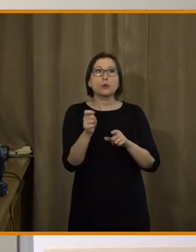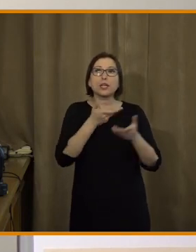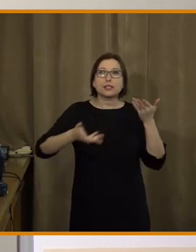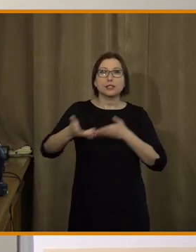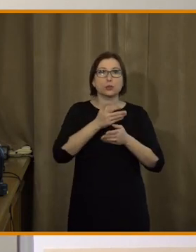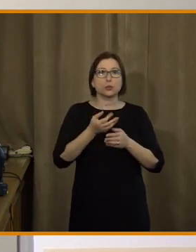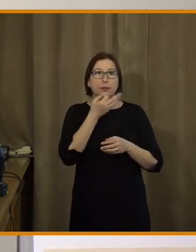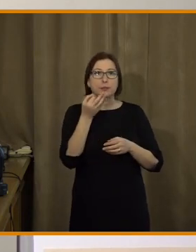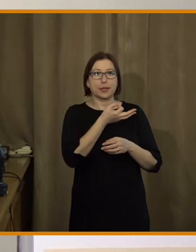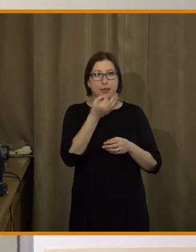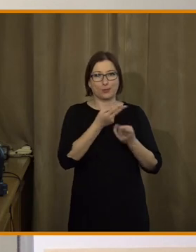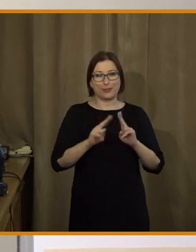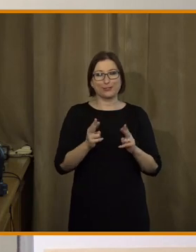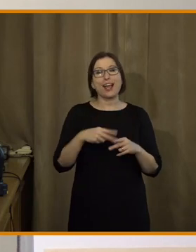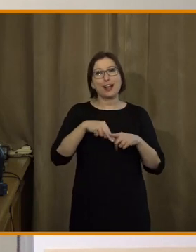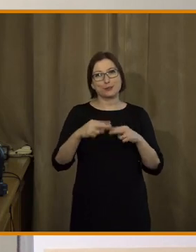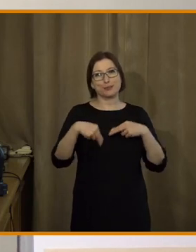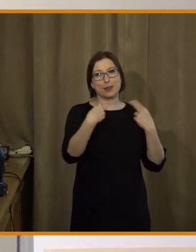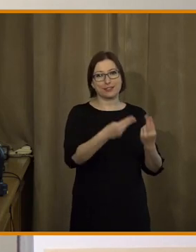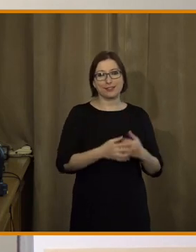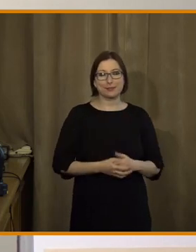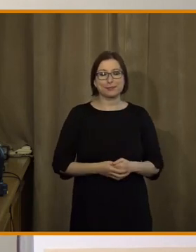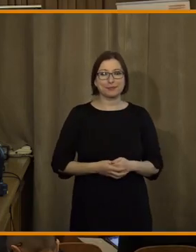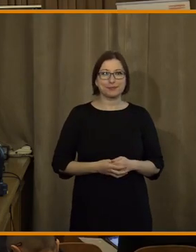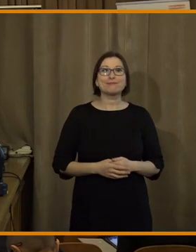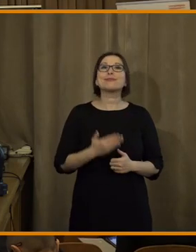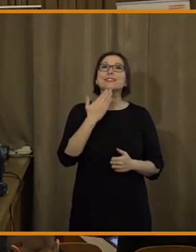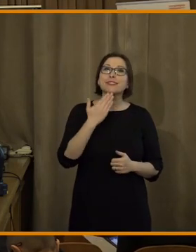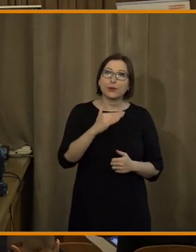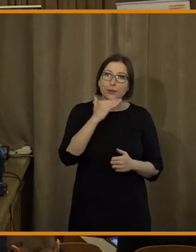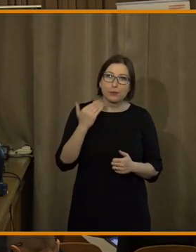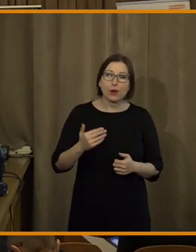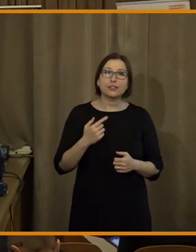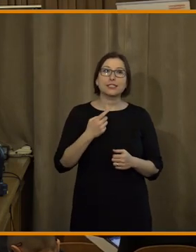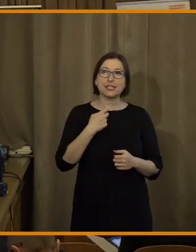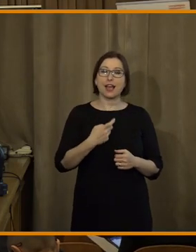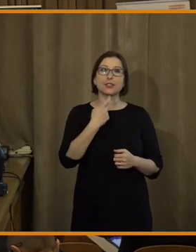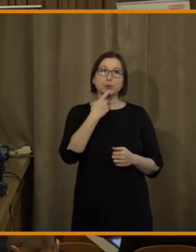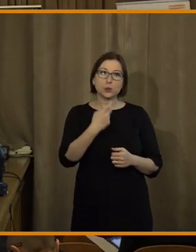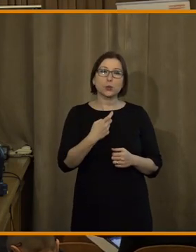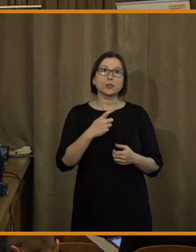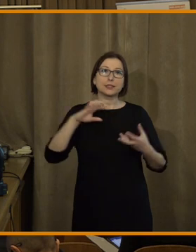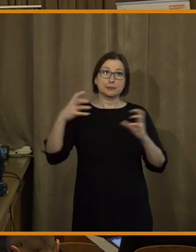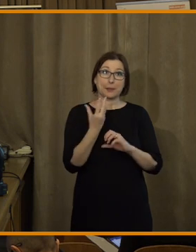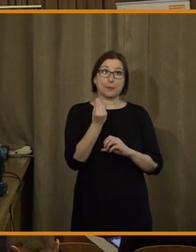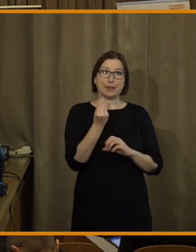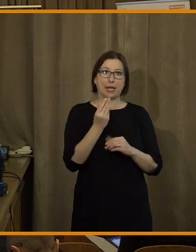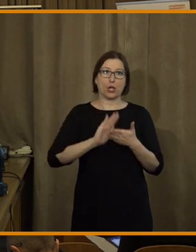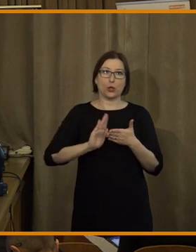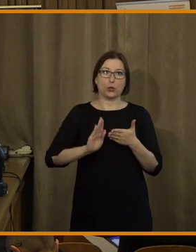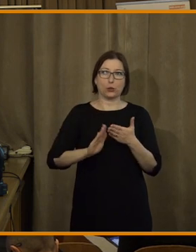diskuzi nebo poté. Takže Alžbětě předávám slovo. Děkuji. Děkuji moc, já se to pokusím stáhnout tu svoji prezentaci na pět minut.